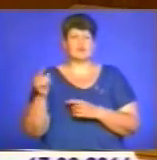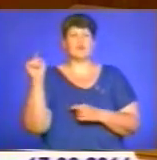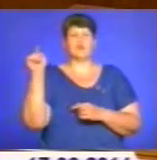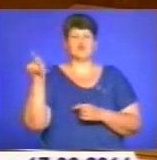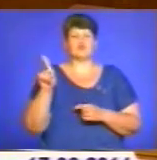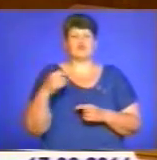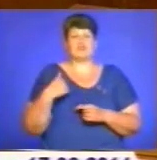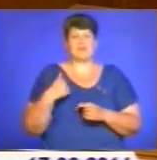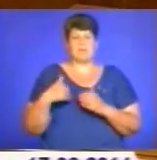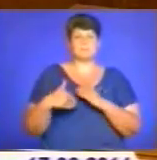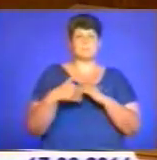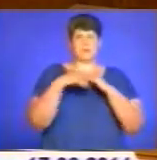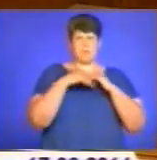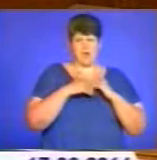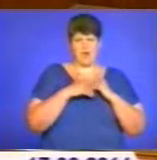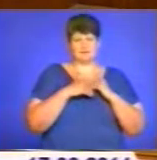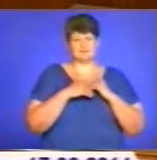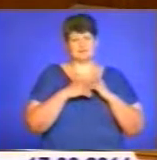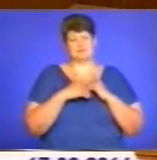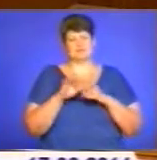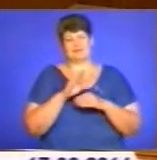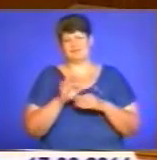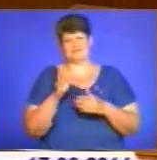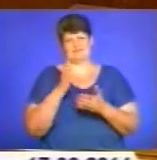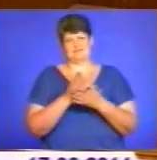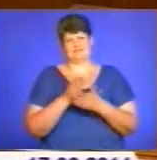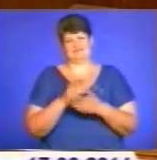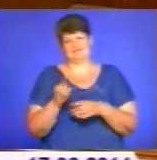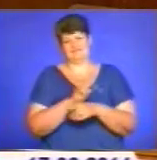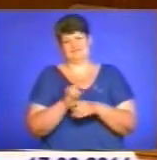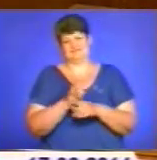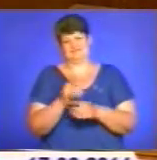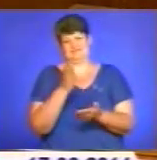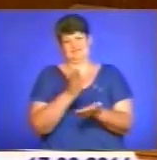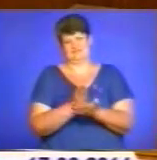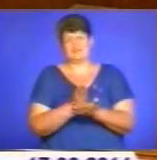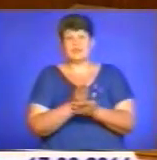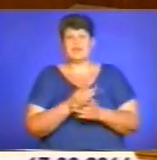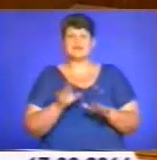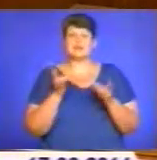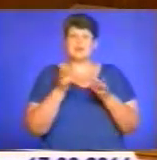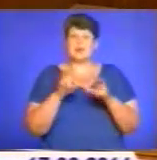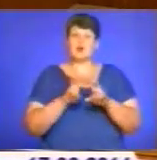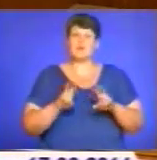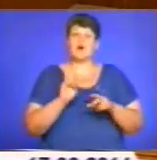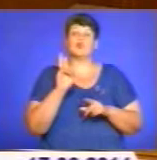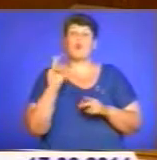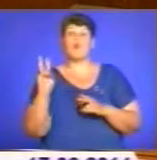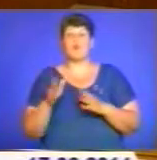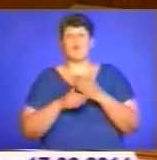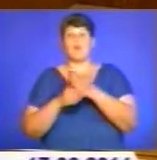вони нам помагають, не відповідають дійсності. Ще треба розібратися, хто кому помагає.